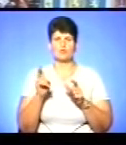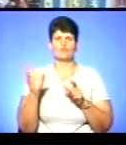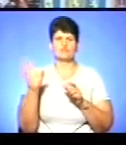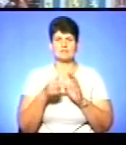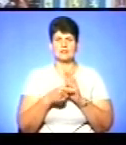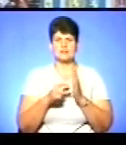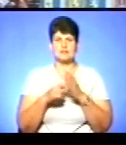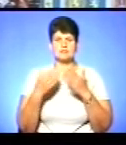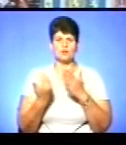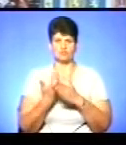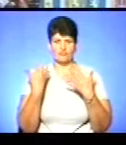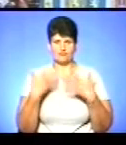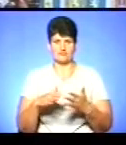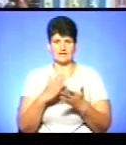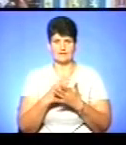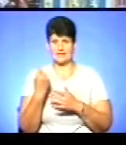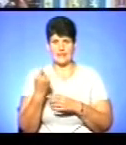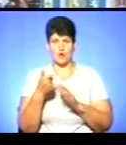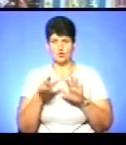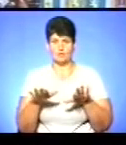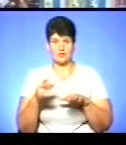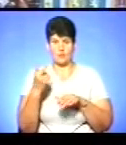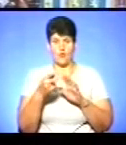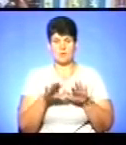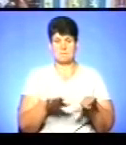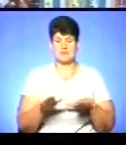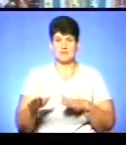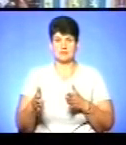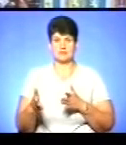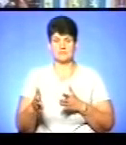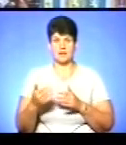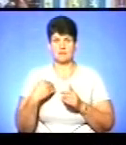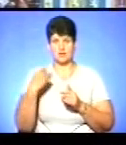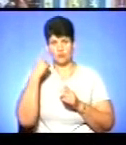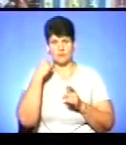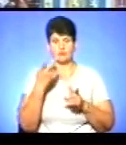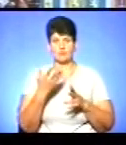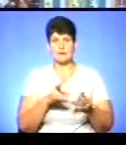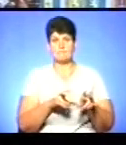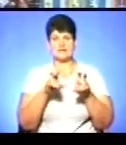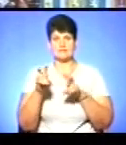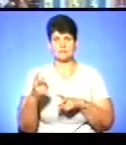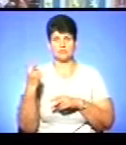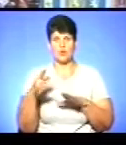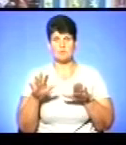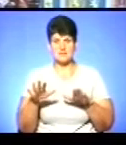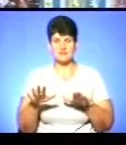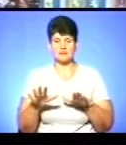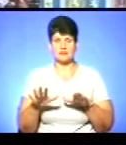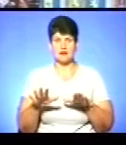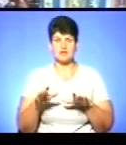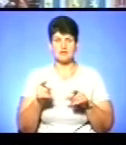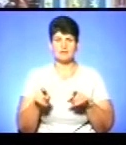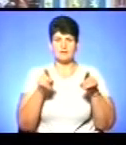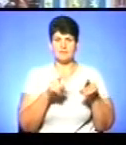класах нові вже є? Вони не одномісні, але двохмісні. І ми думаємо, що якщо ми пересядемо з двохмісних парти на одномісні, то зразу набагато